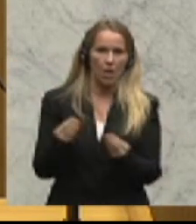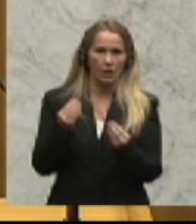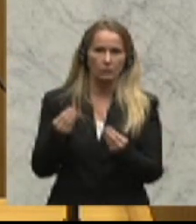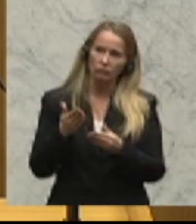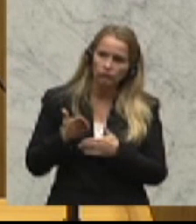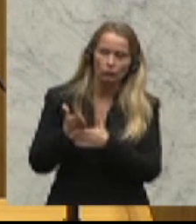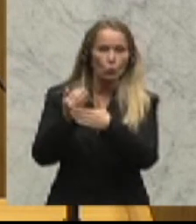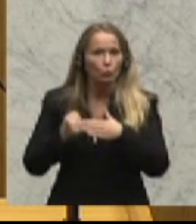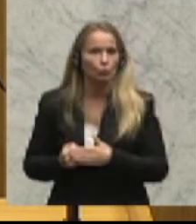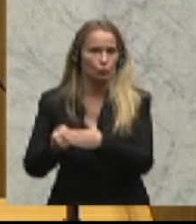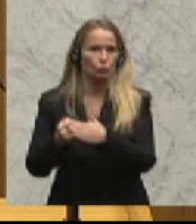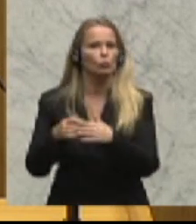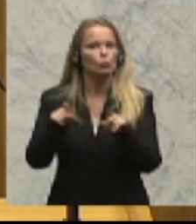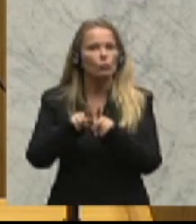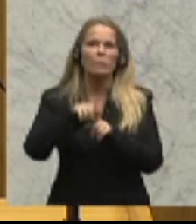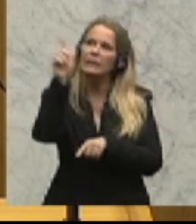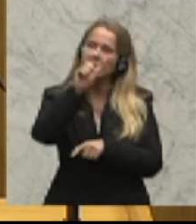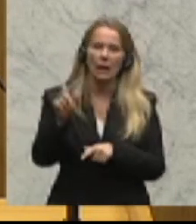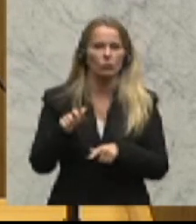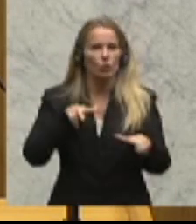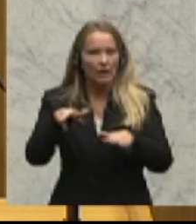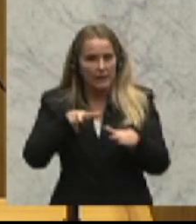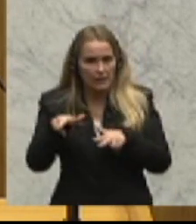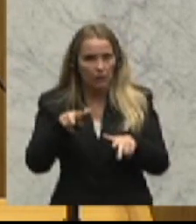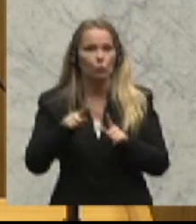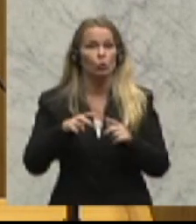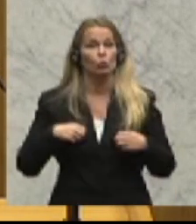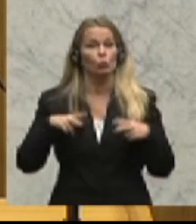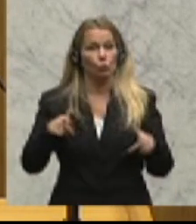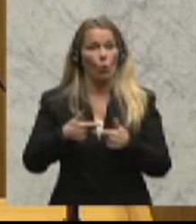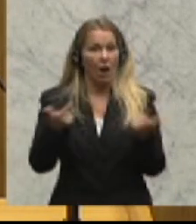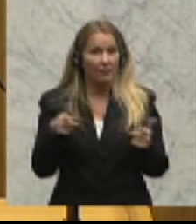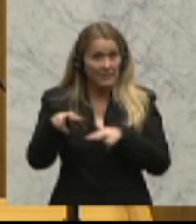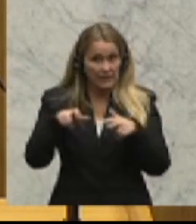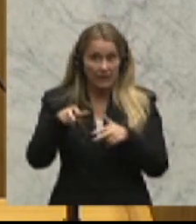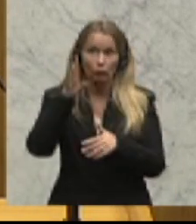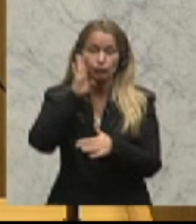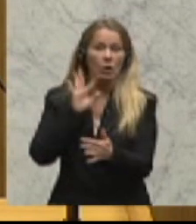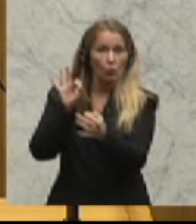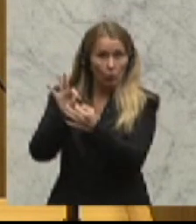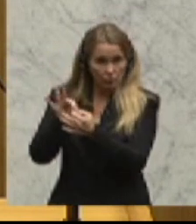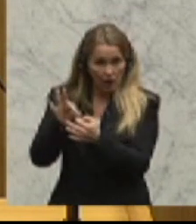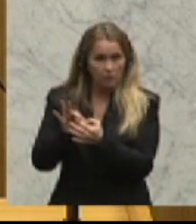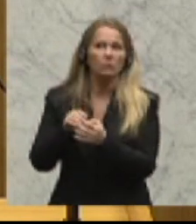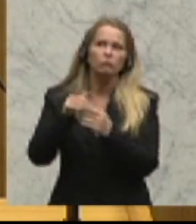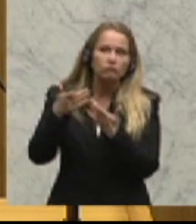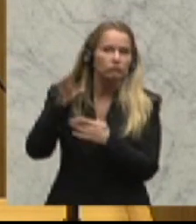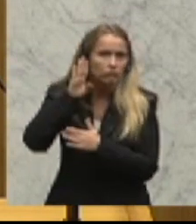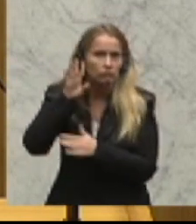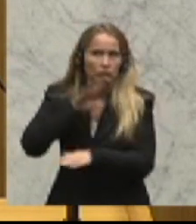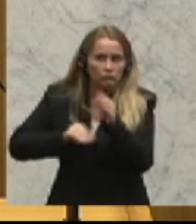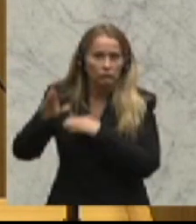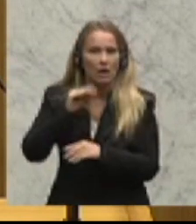zu können, sowie mit der italienischen Regierung und der Südtiroler Landesregierung in Kontakt zu treten, um in Erfahrung zu bringen,